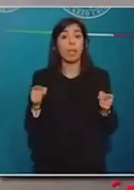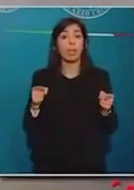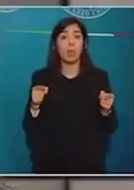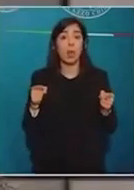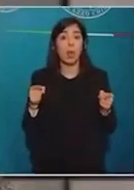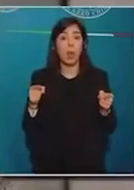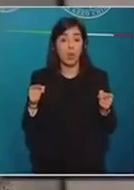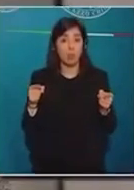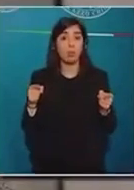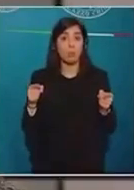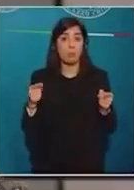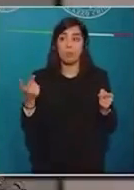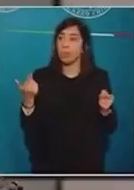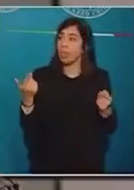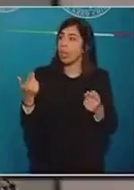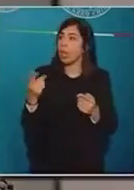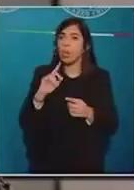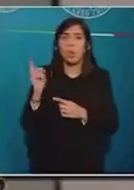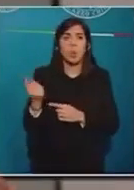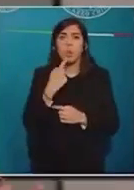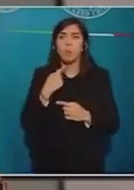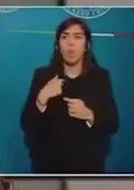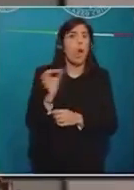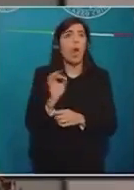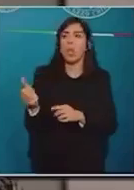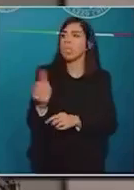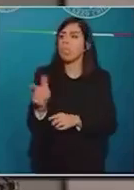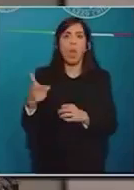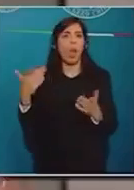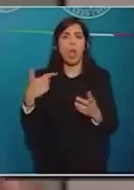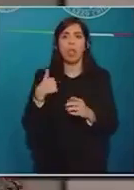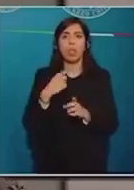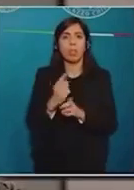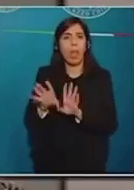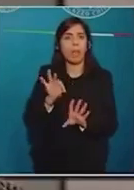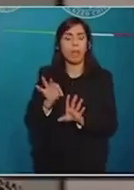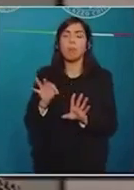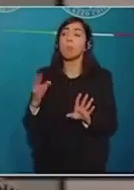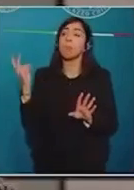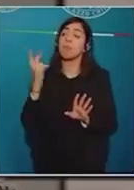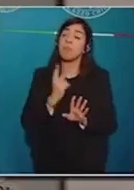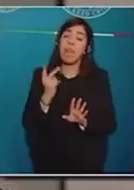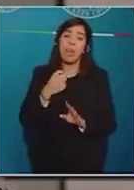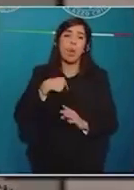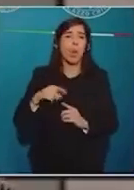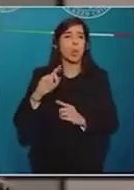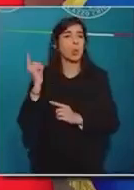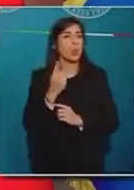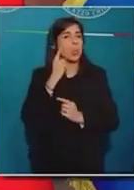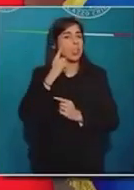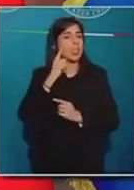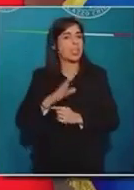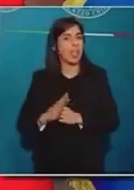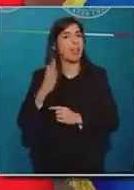sacco di ultimatum, però ciascuno di noi, nei propri appunti, nella propria memoria, sa, si ricorda che